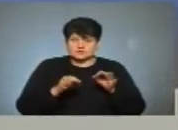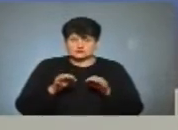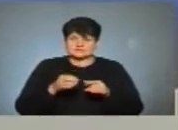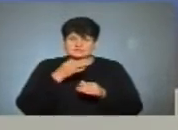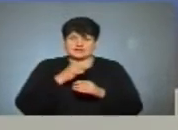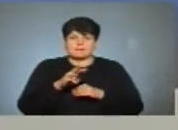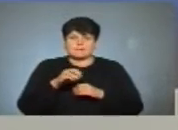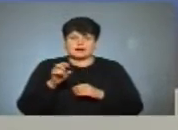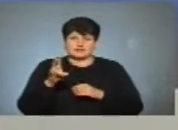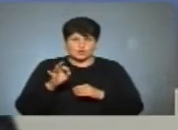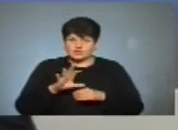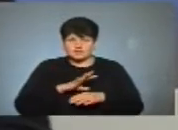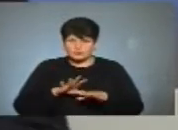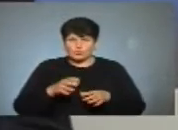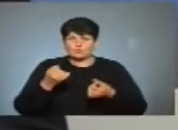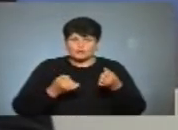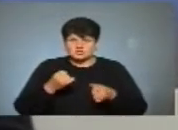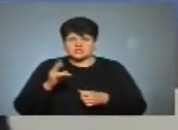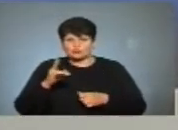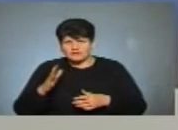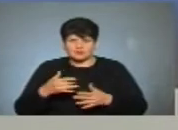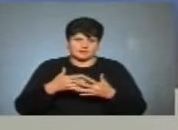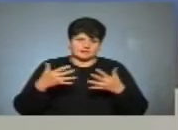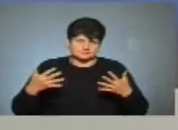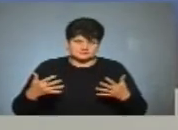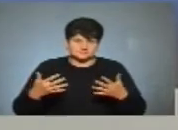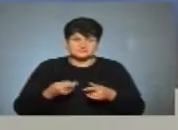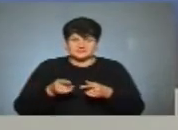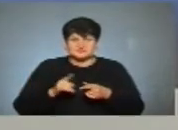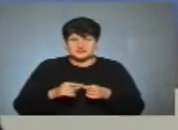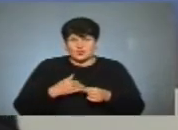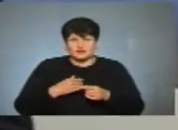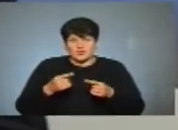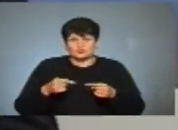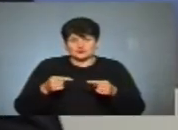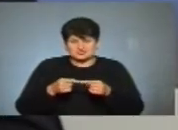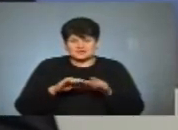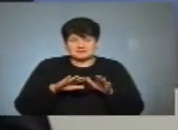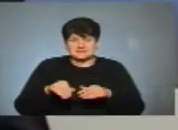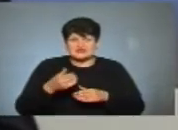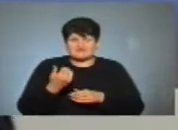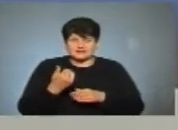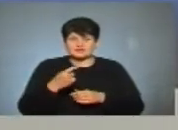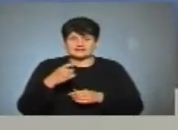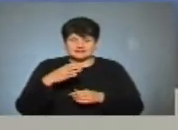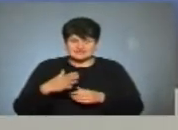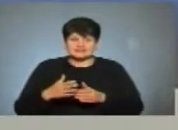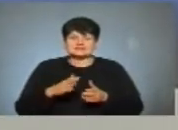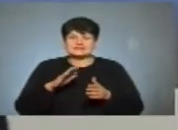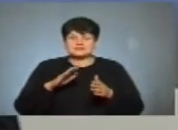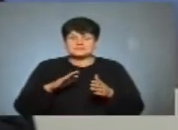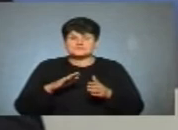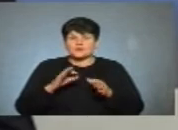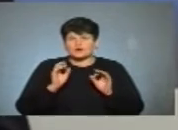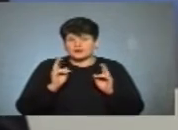Тобто не йшлося про якусь машину, квартиру і так далі. Це якраз я збиралася уточнити після вашої хвилини. Але давайте перейдемо. Окей.